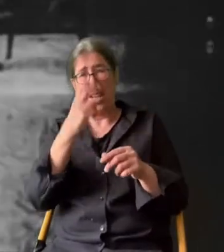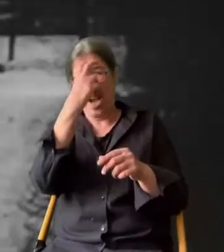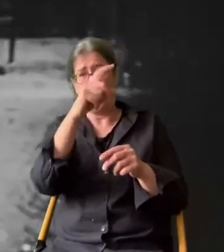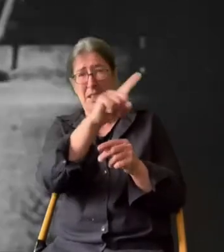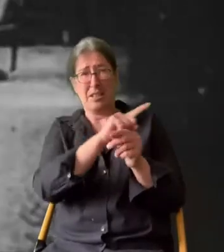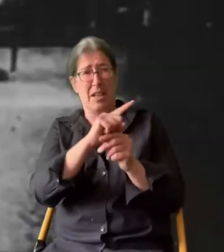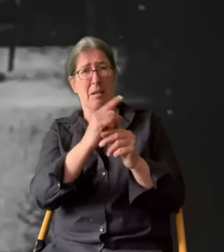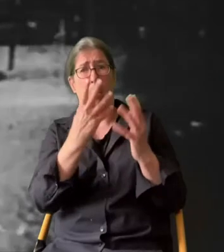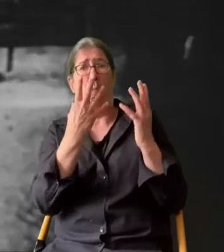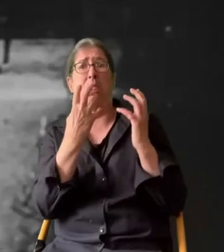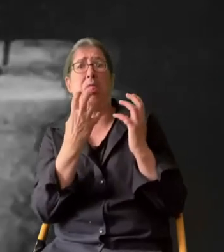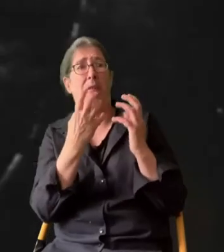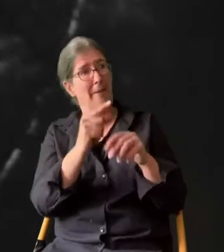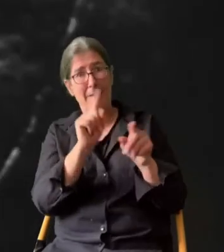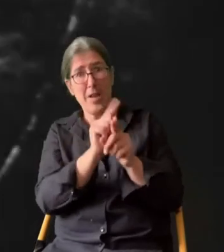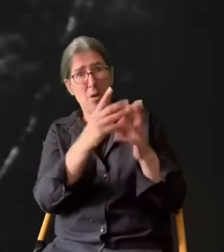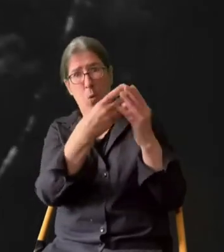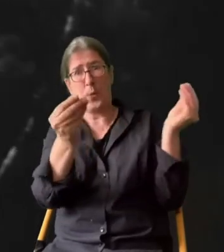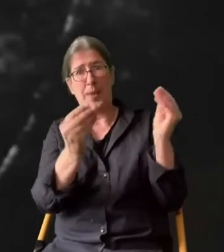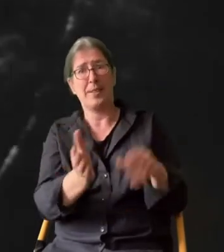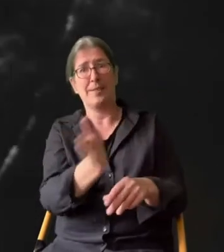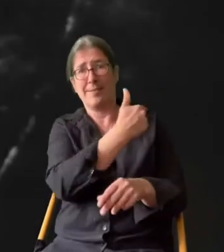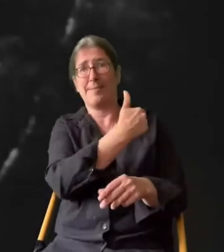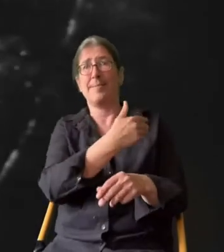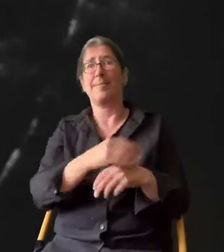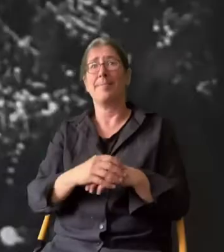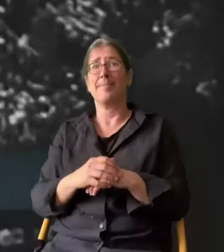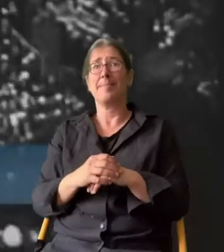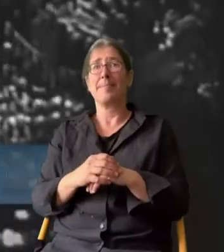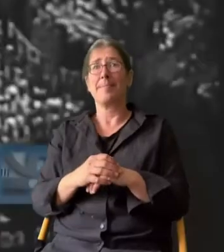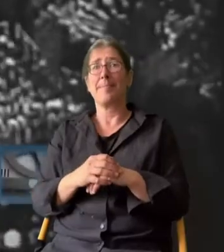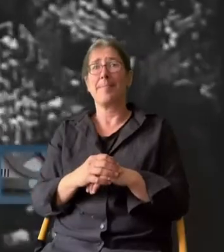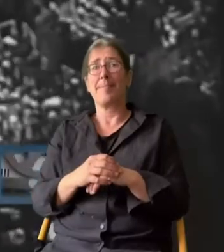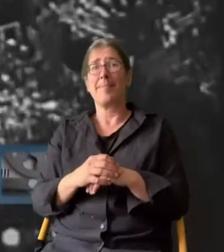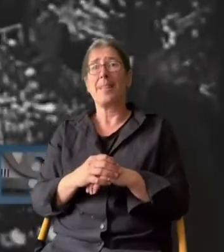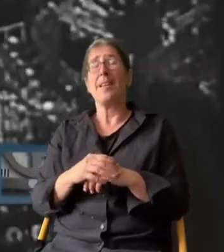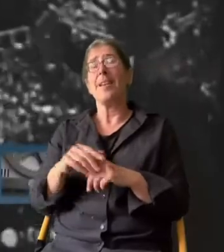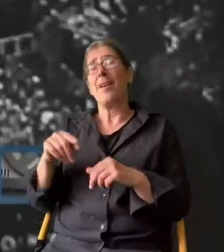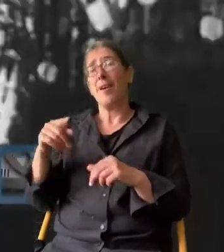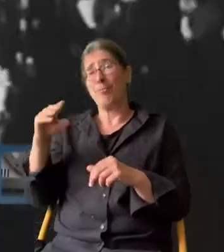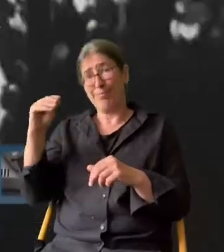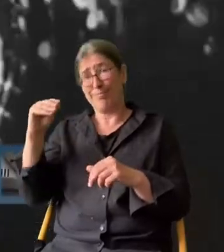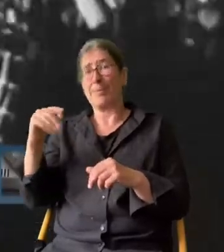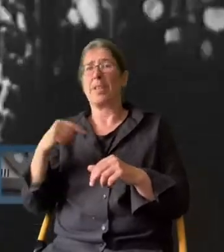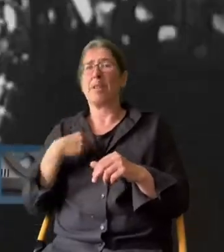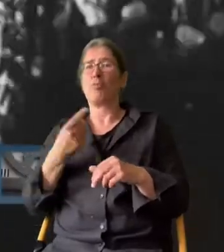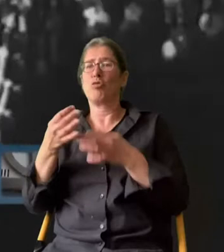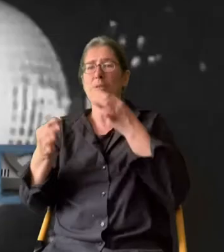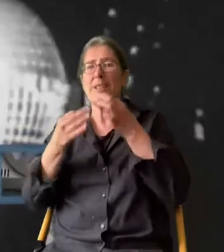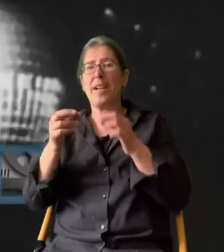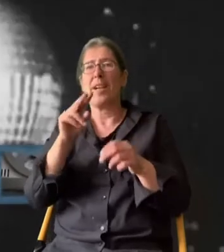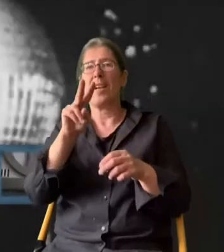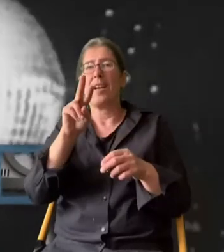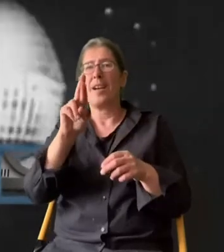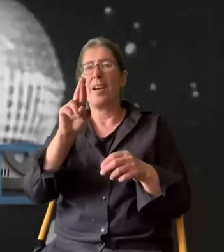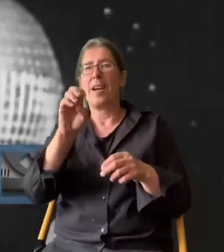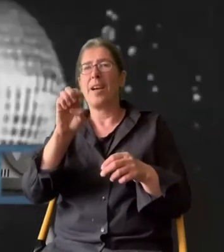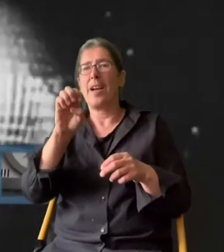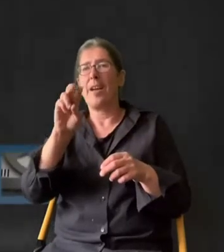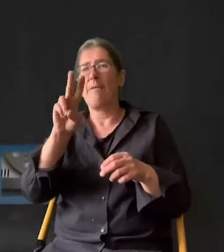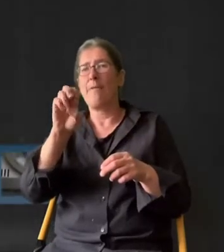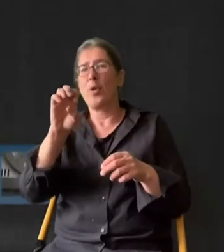aus der Kaiserzeit ist wie weggeweht. Es gab ja da so diese Theater, die spezielle Revue.